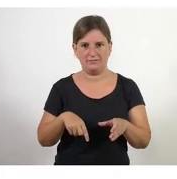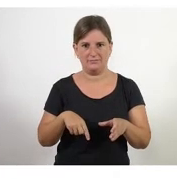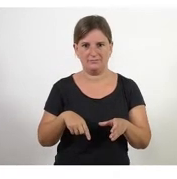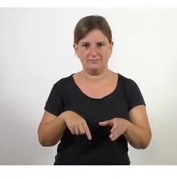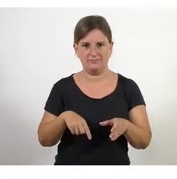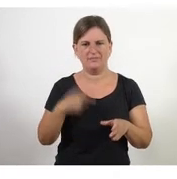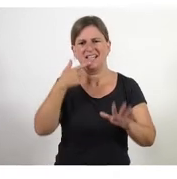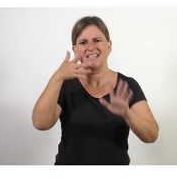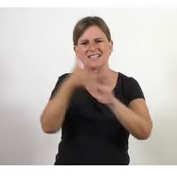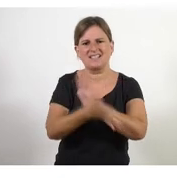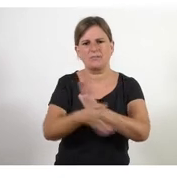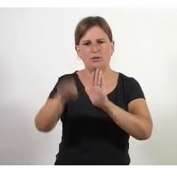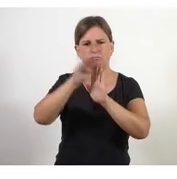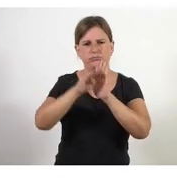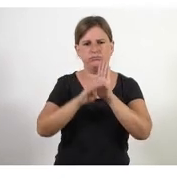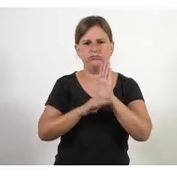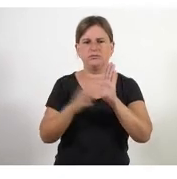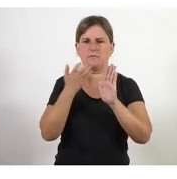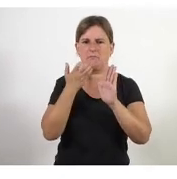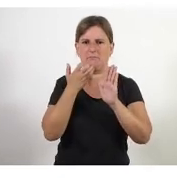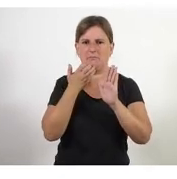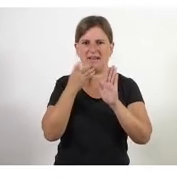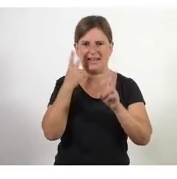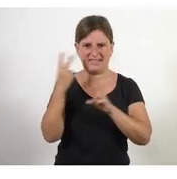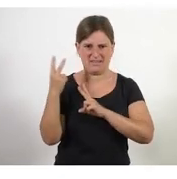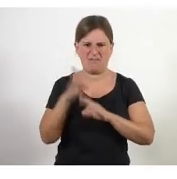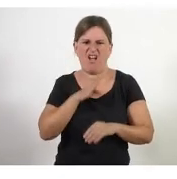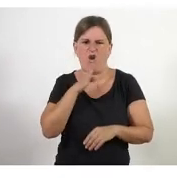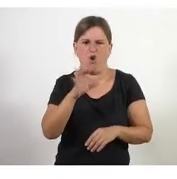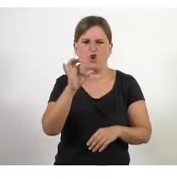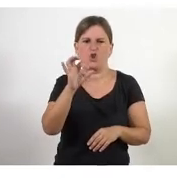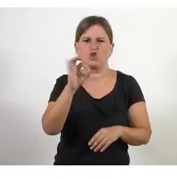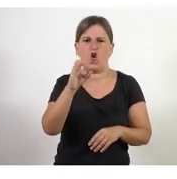us dono per exemple els principis on treballa la sociocràcia